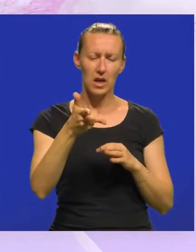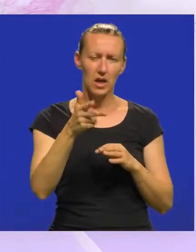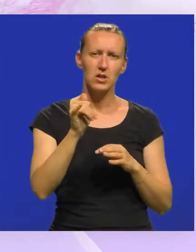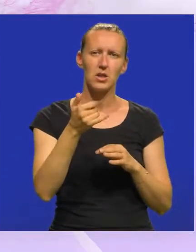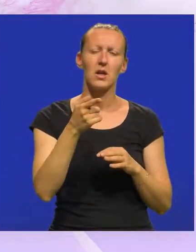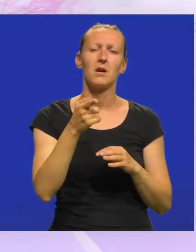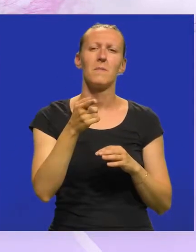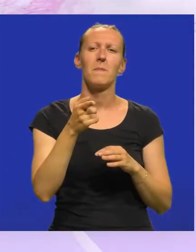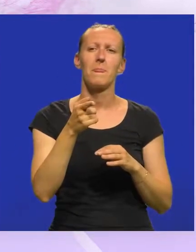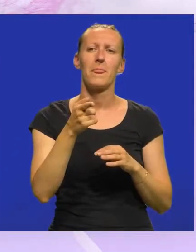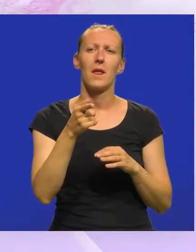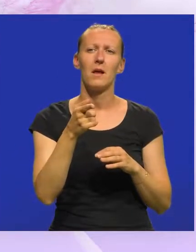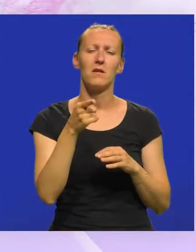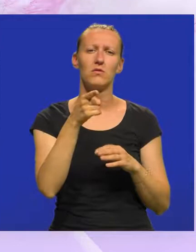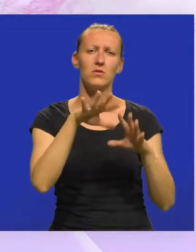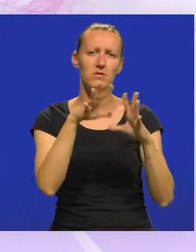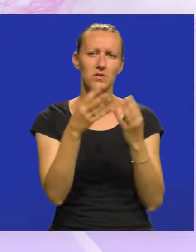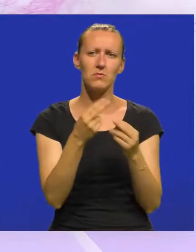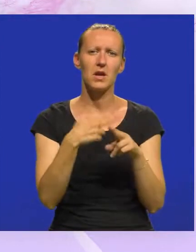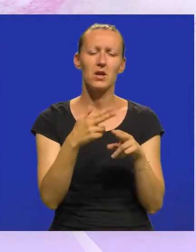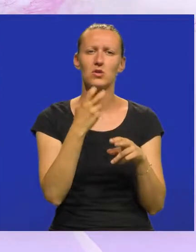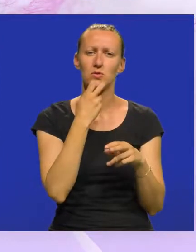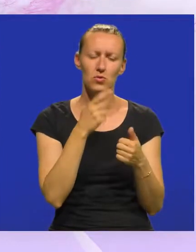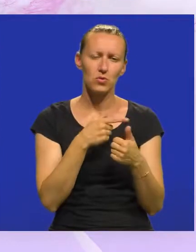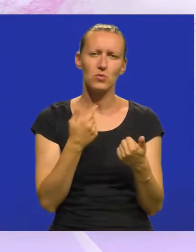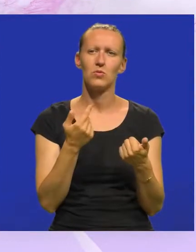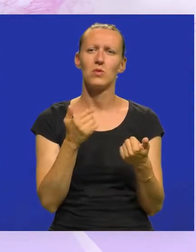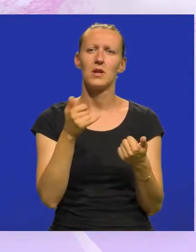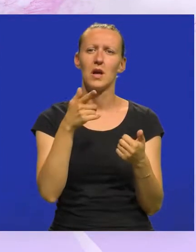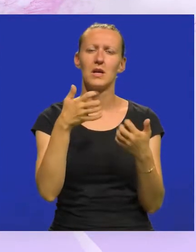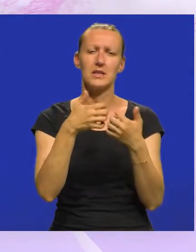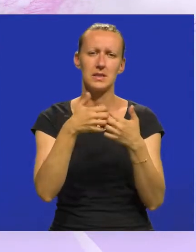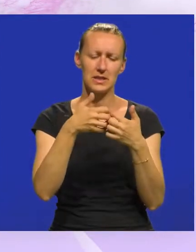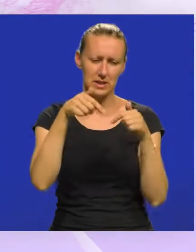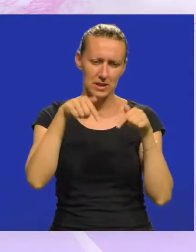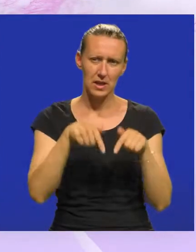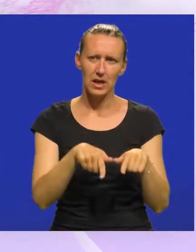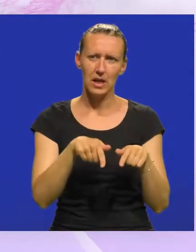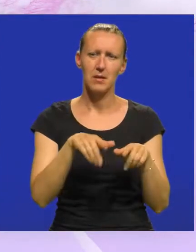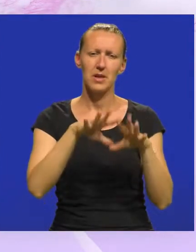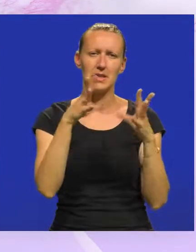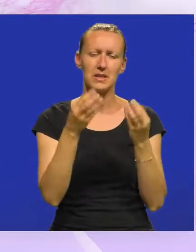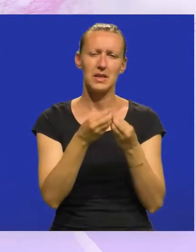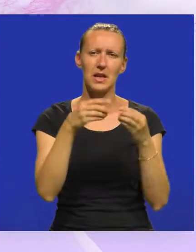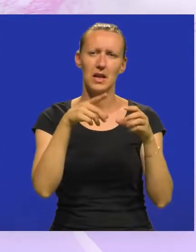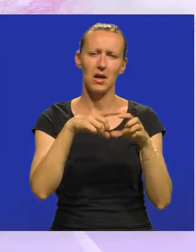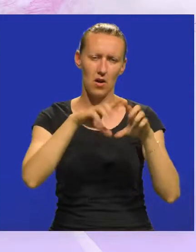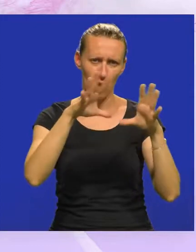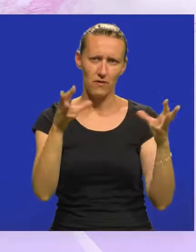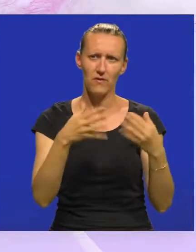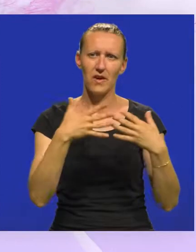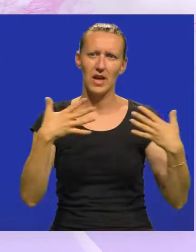aspekt je da se to sve skupa rješi struja, znači da se u zemlji i cijeli objekt koji je